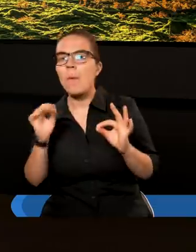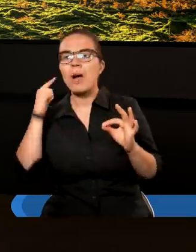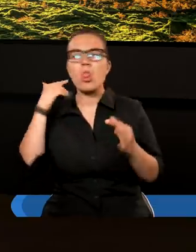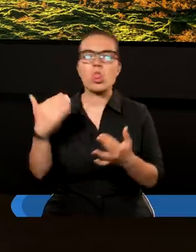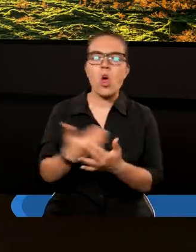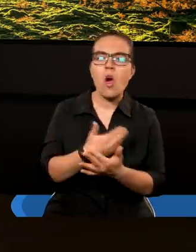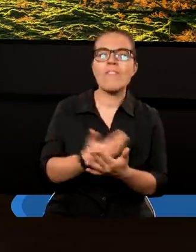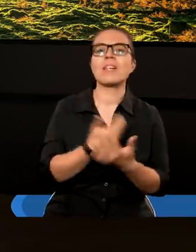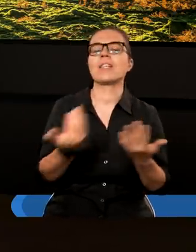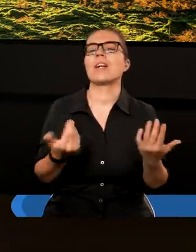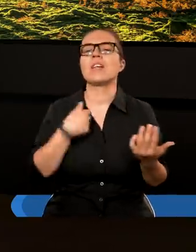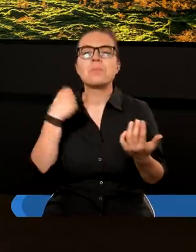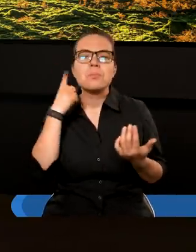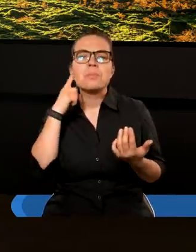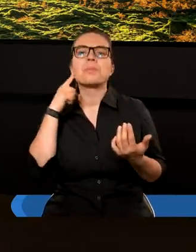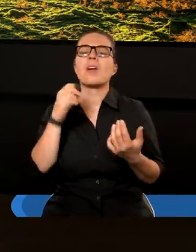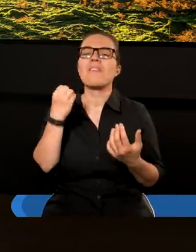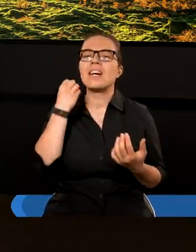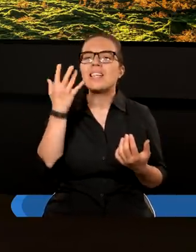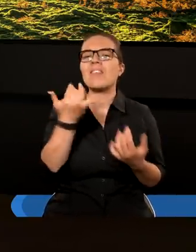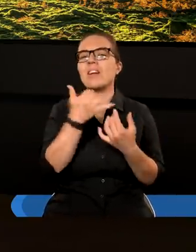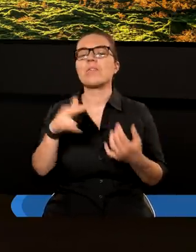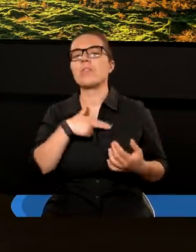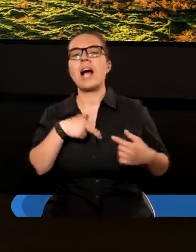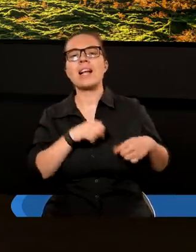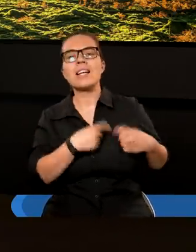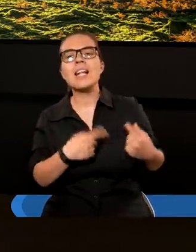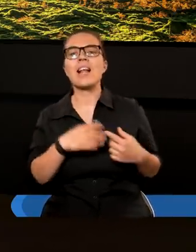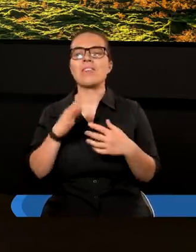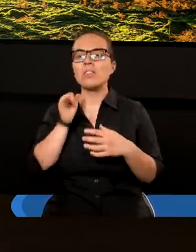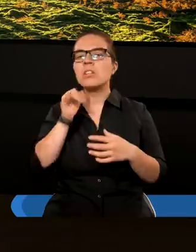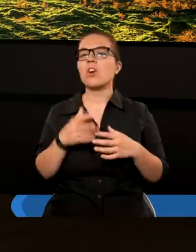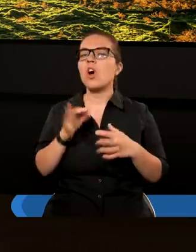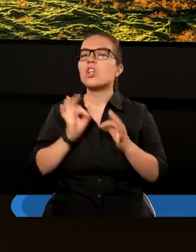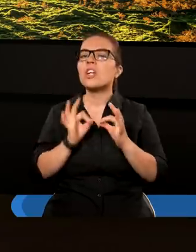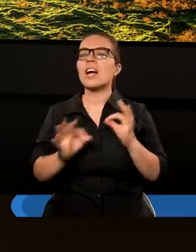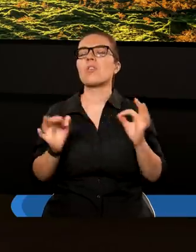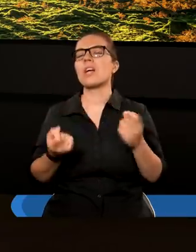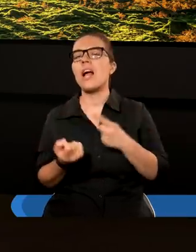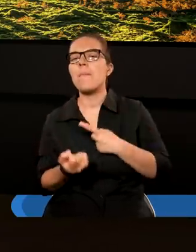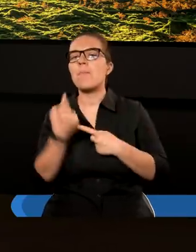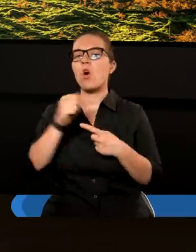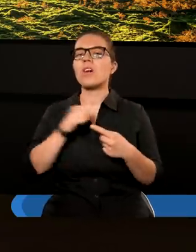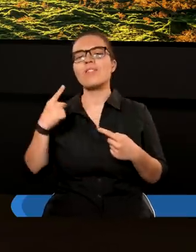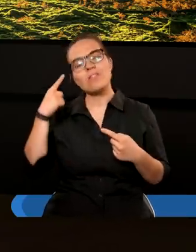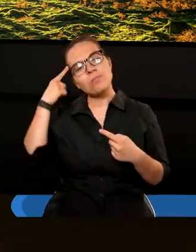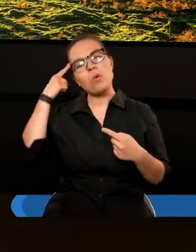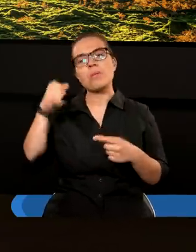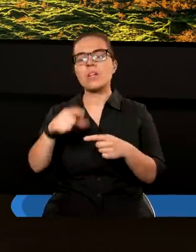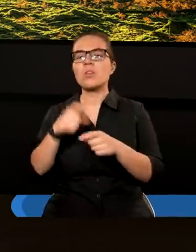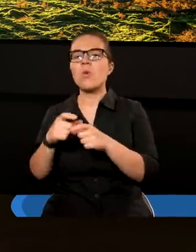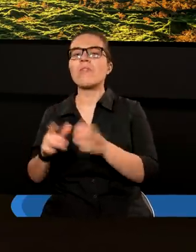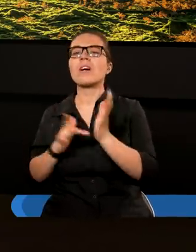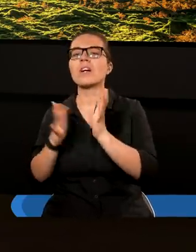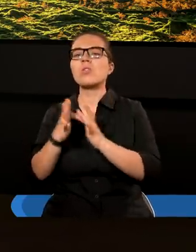niewątpliwie, kiedy słyszymy słowa o wytrwaniu, to gdzieś w naszym sercu chyba szczególnie pojawia się wspomnienie słów